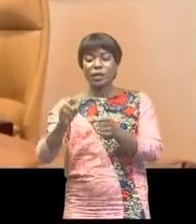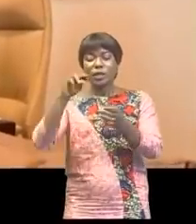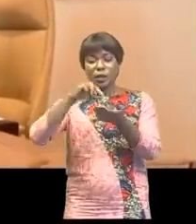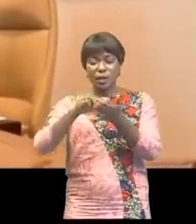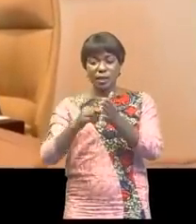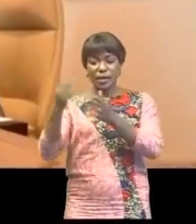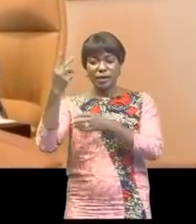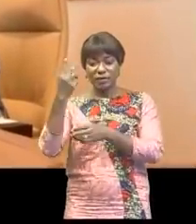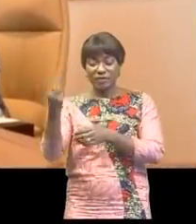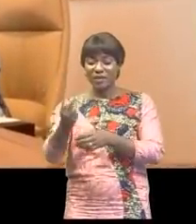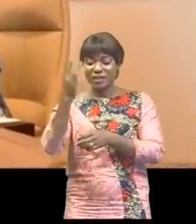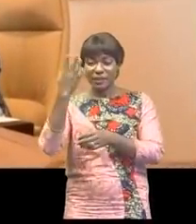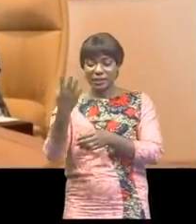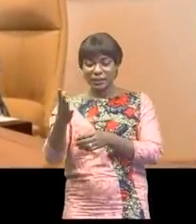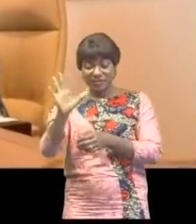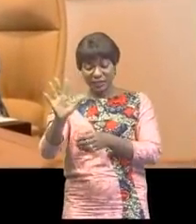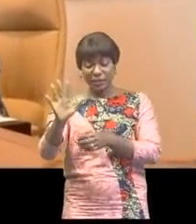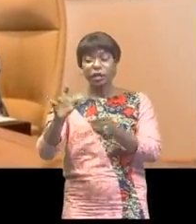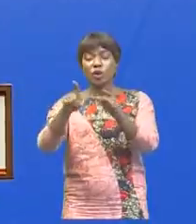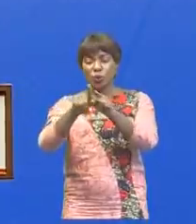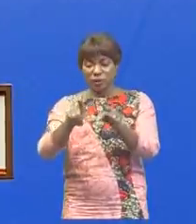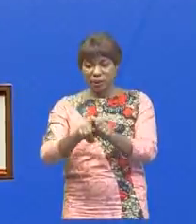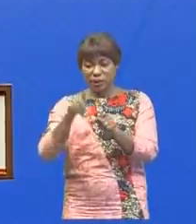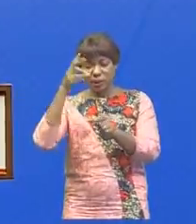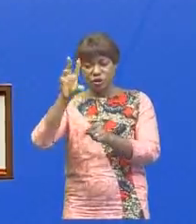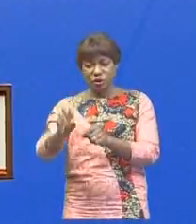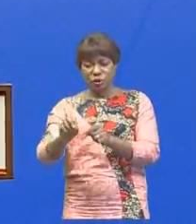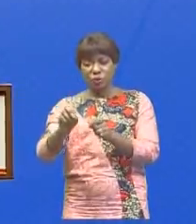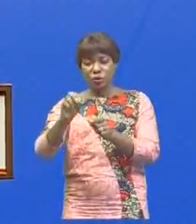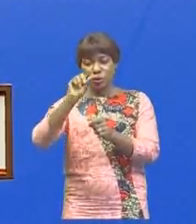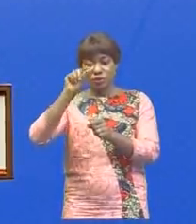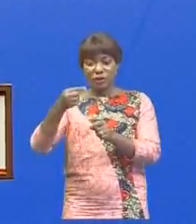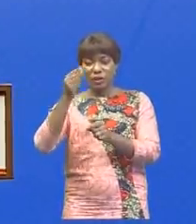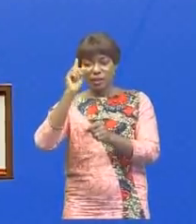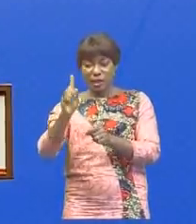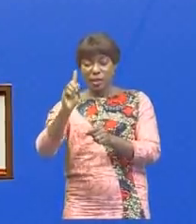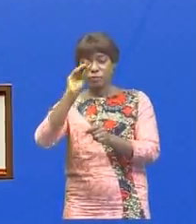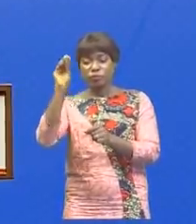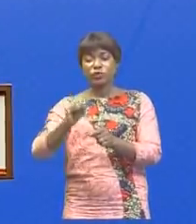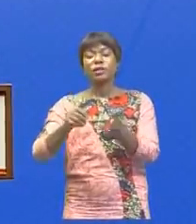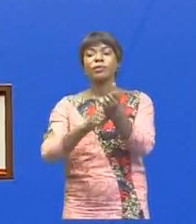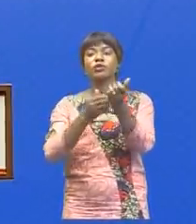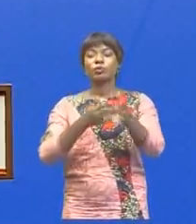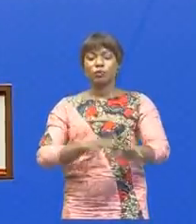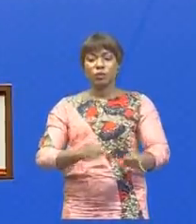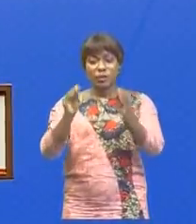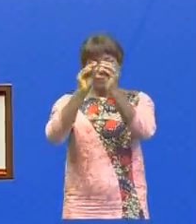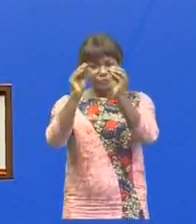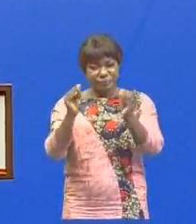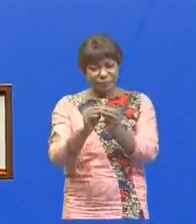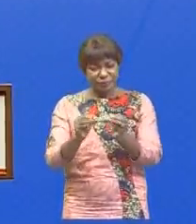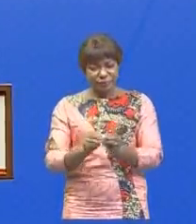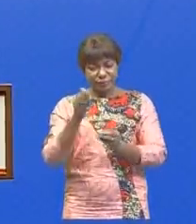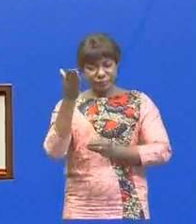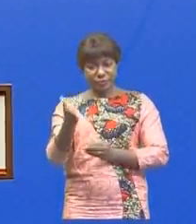,3% et une infime baisse du taux de létalité à 0,1%. Les statistiques évoquées par